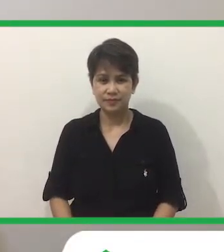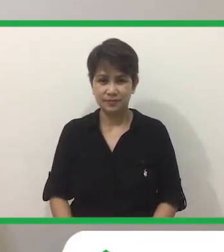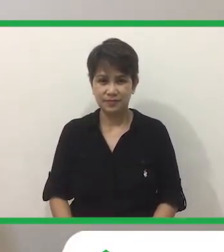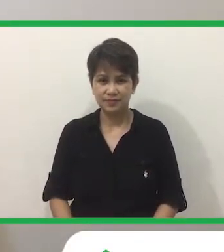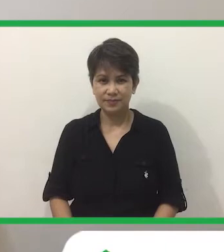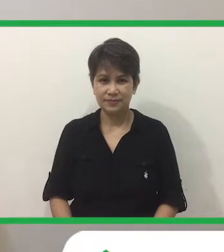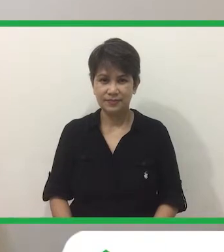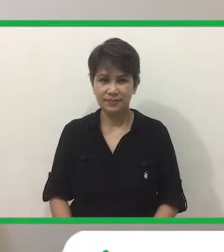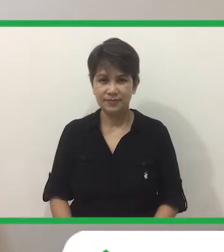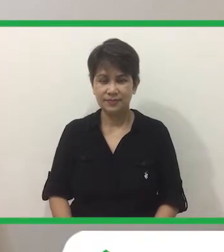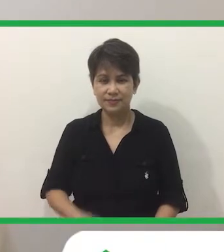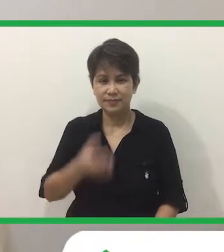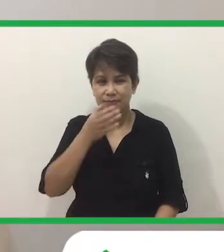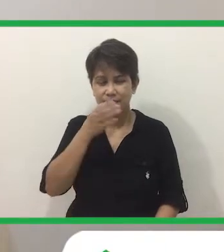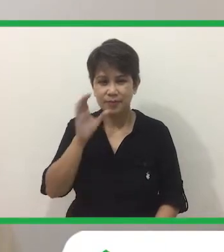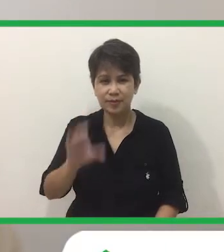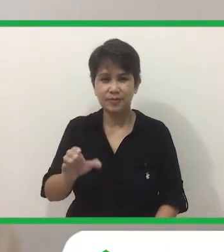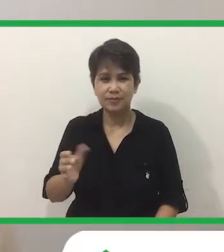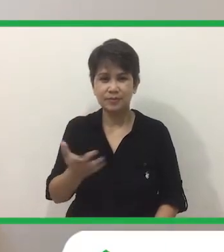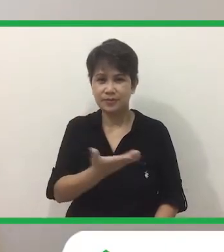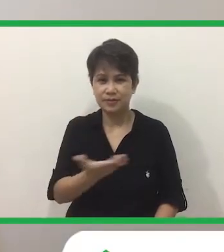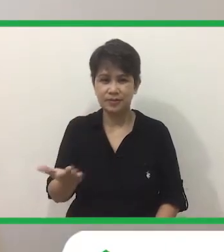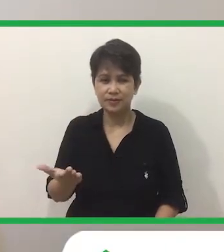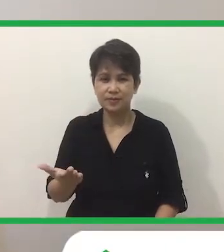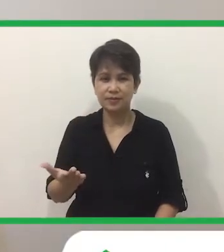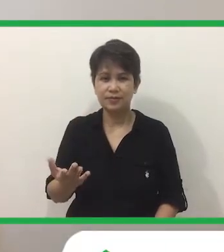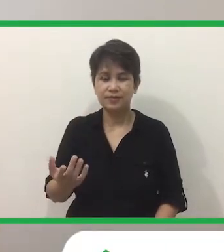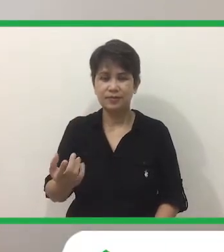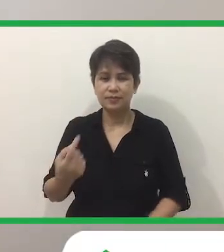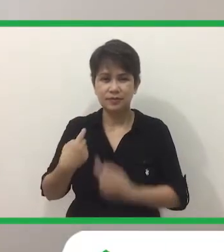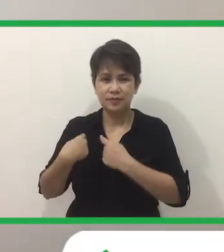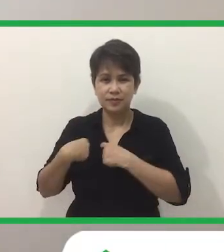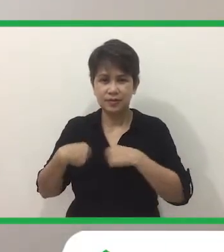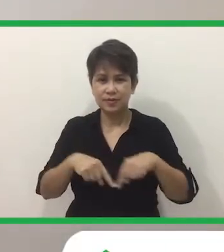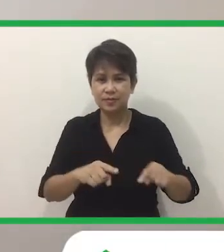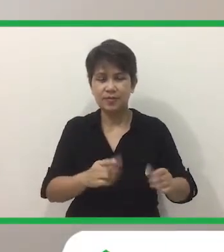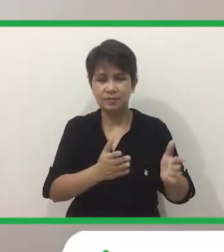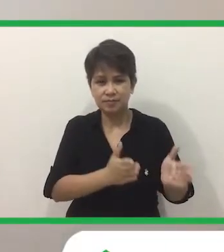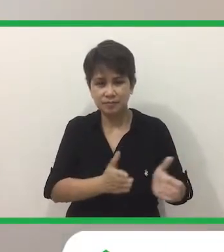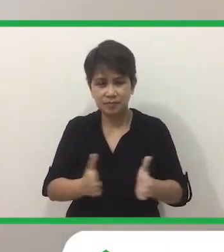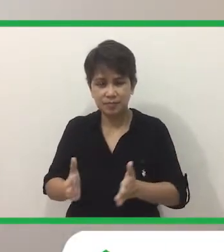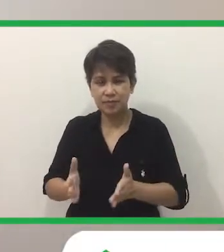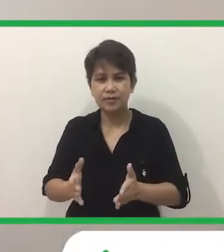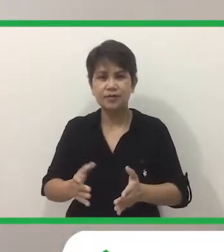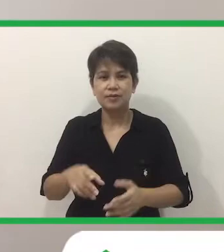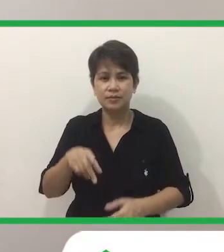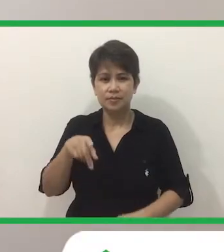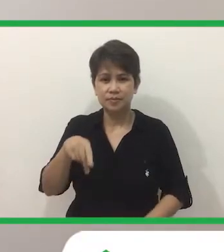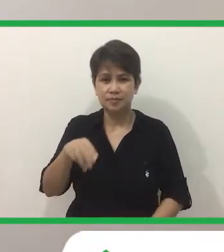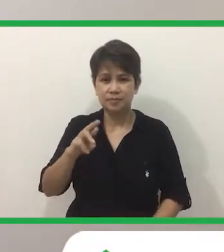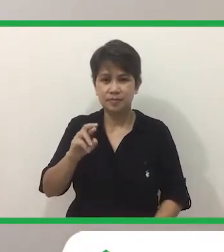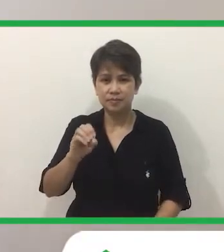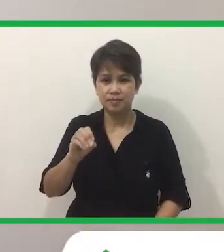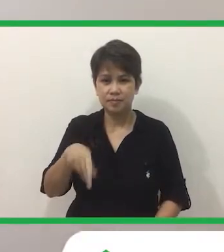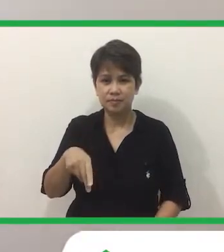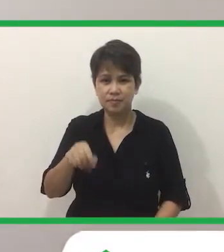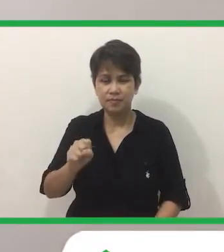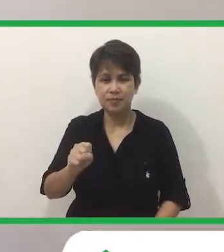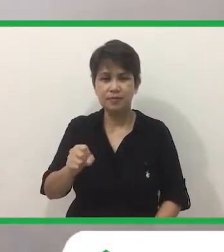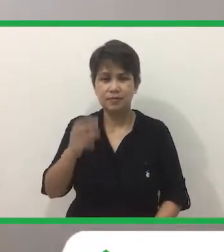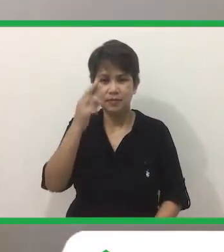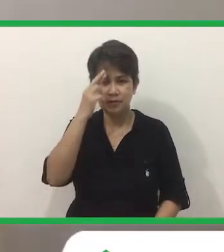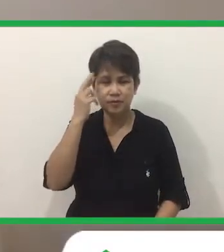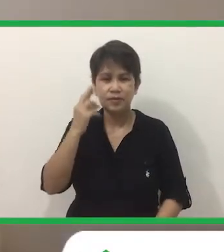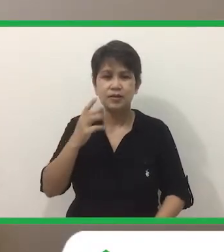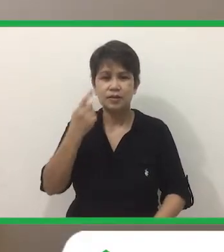Sige. Comment na kayo. At habang pinukuha ko yung aking props sa storytelling, ay mag